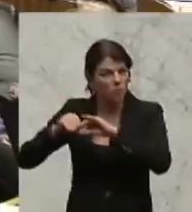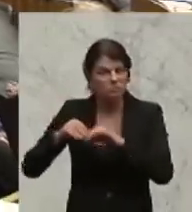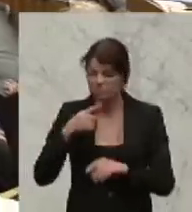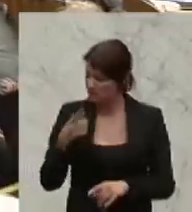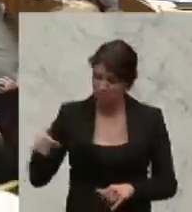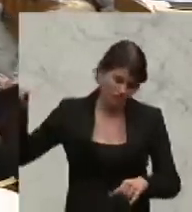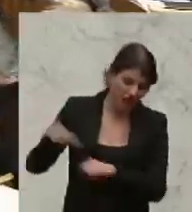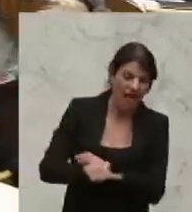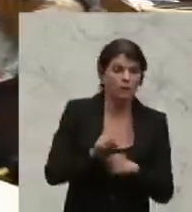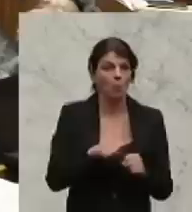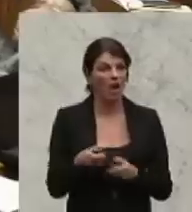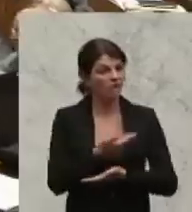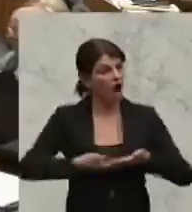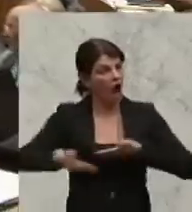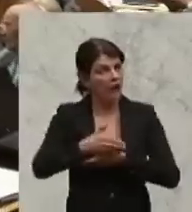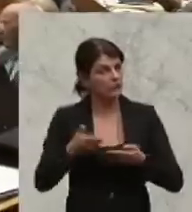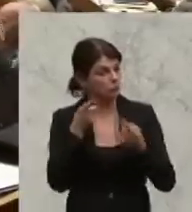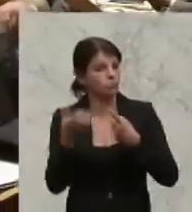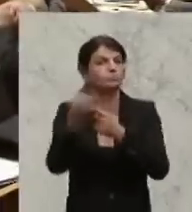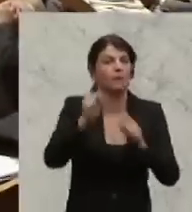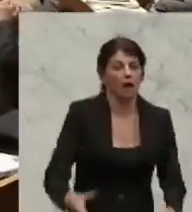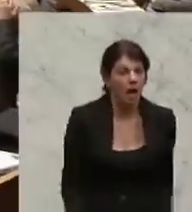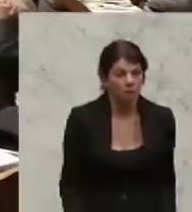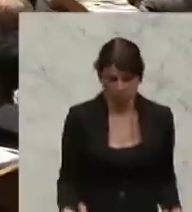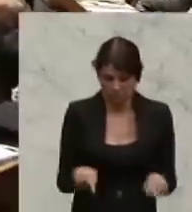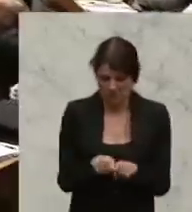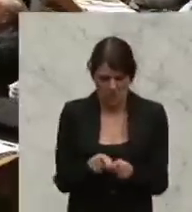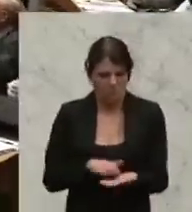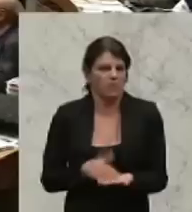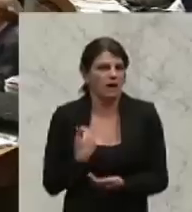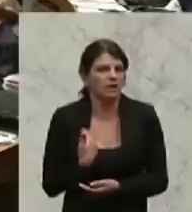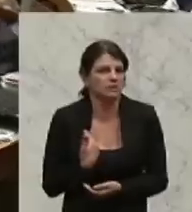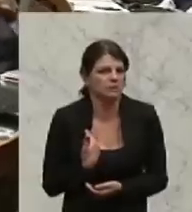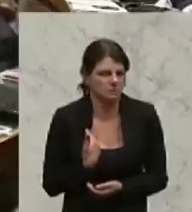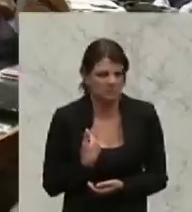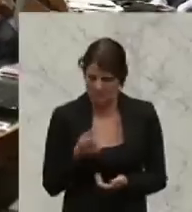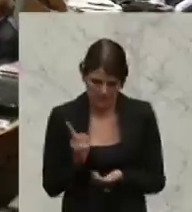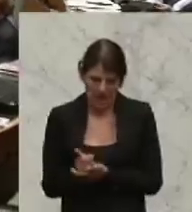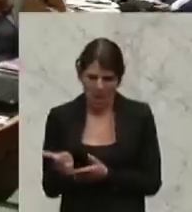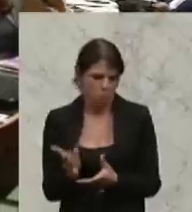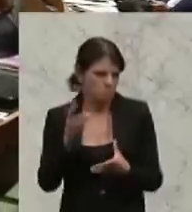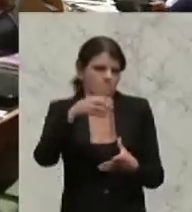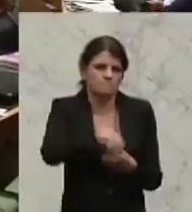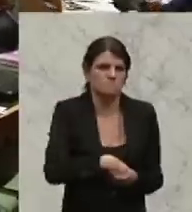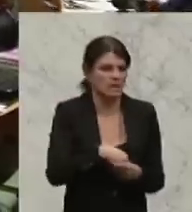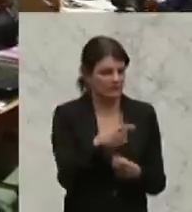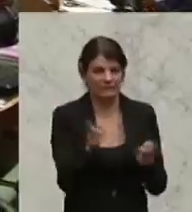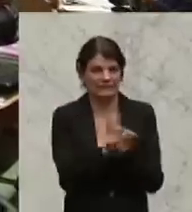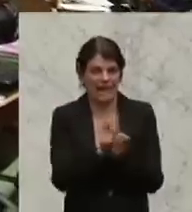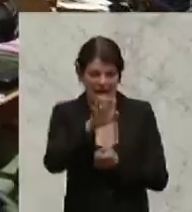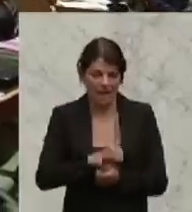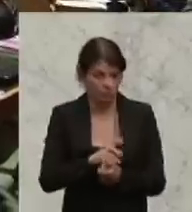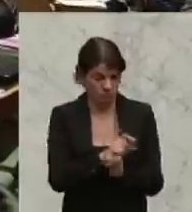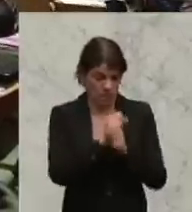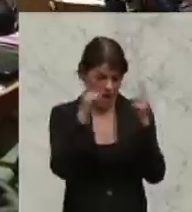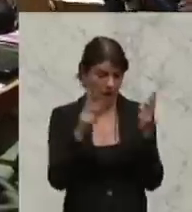Verhandlungsposition erreicht wurde. Auch das ist hier in diesen Zeitungskommentaren klipp und klar